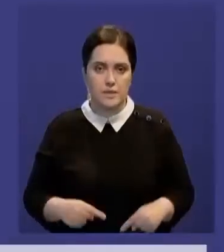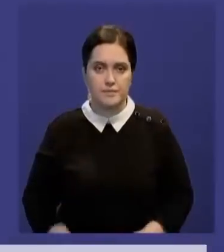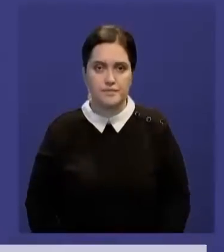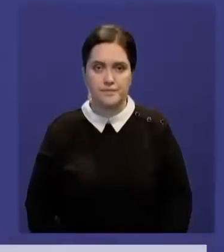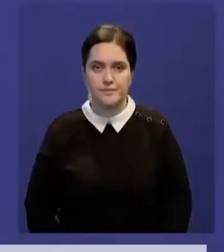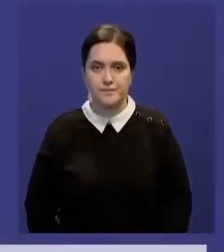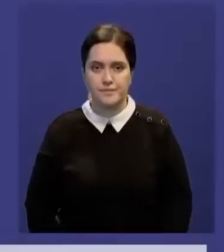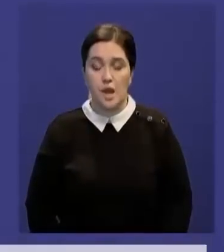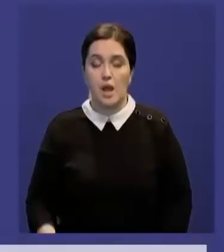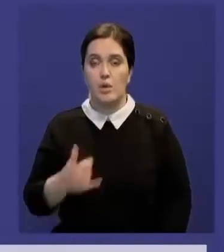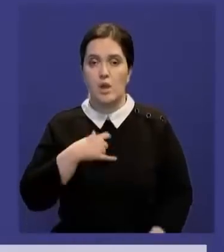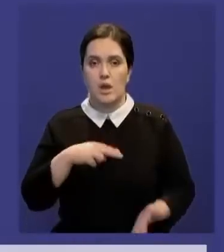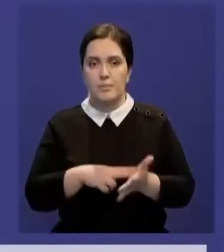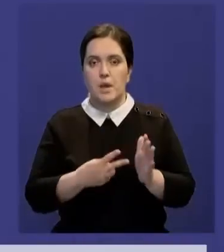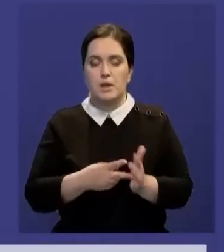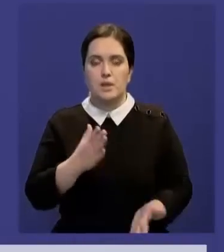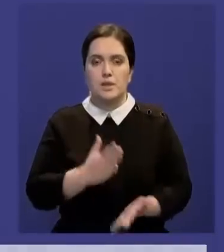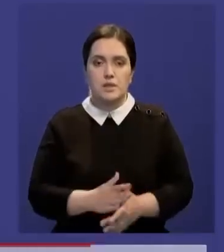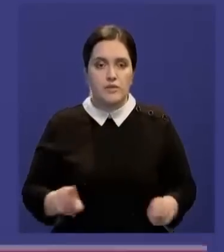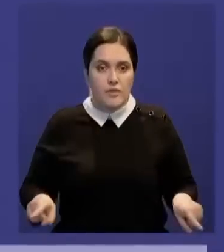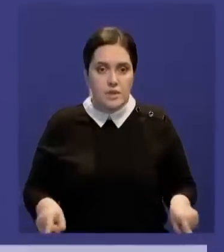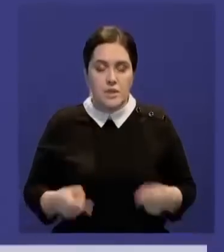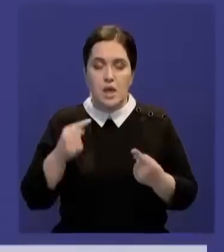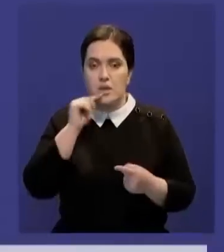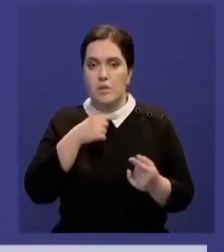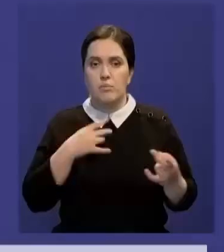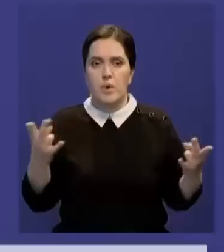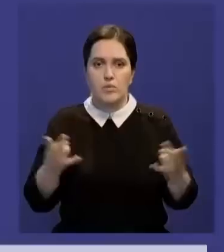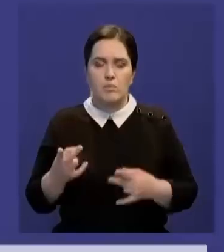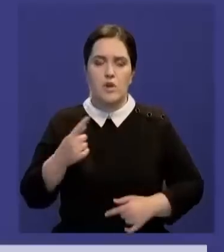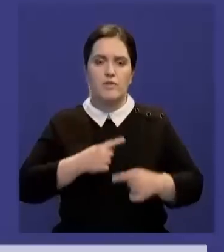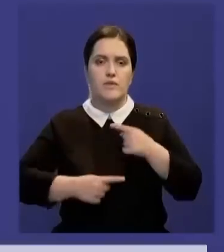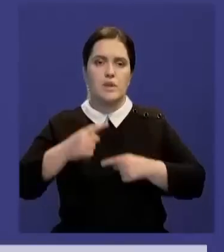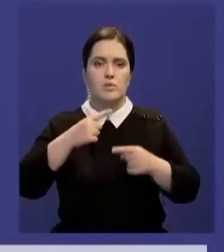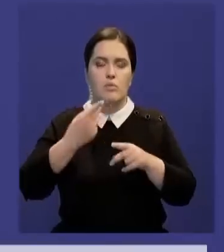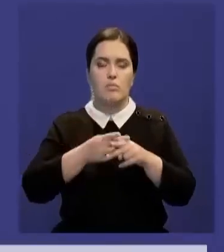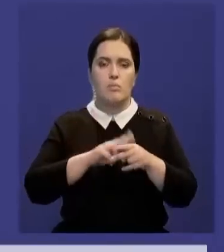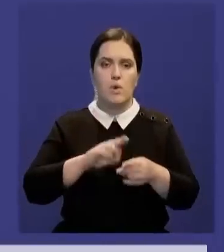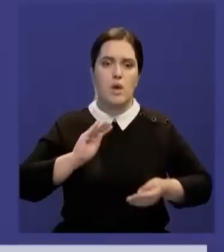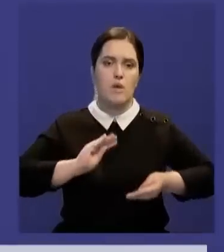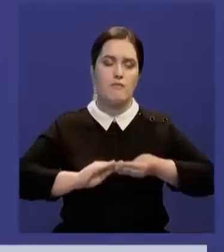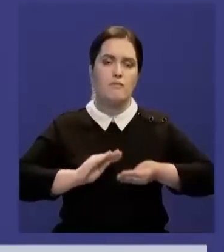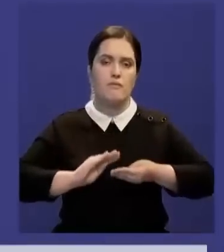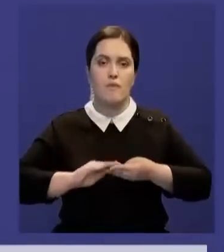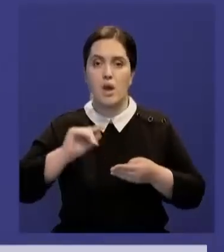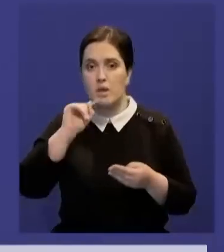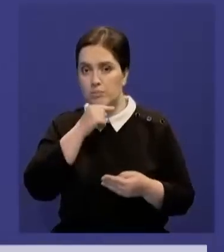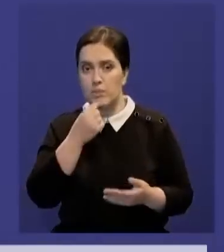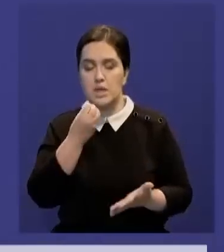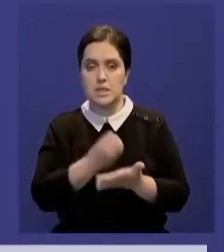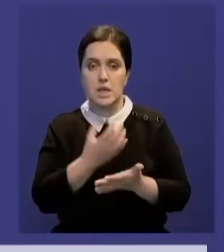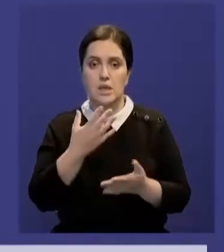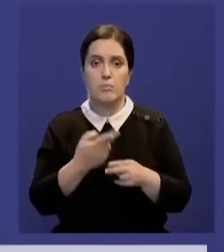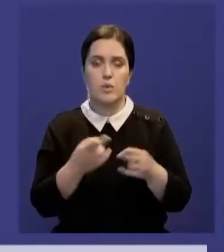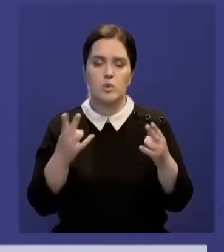У меня есть план по восстановлению экономики страны. Нам необходимо вернуться к традиционным консервативным экономическим ценностям.